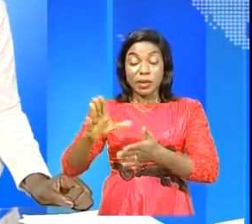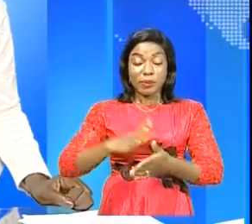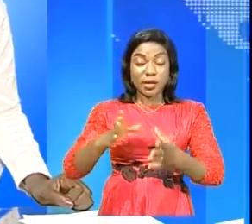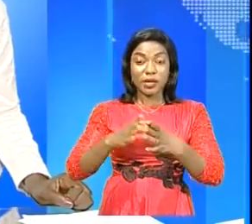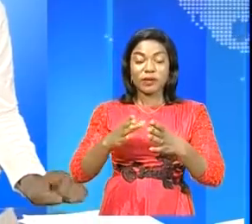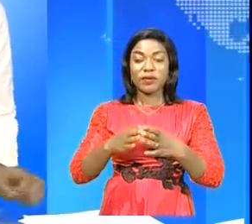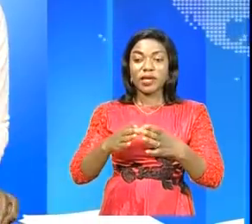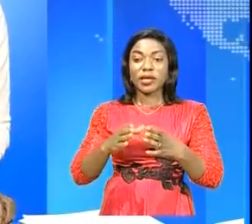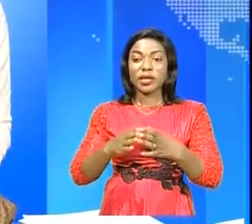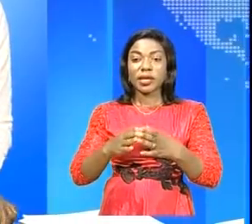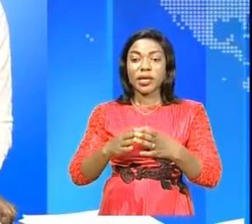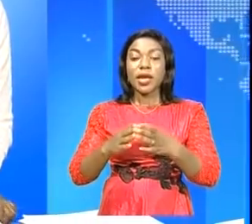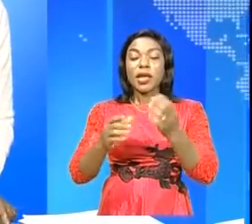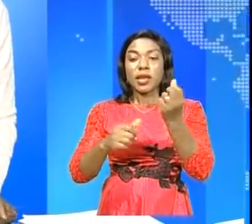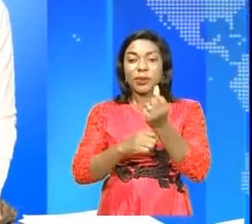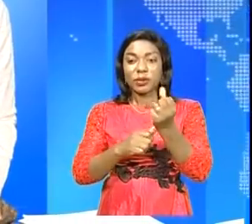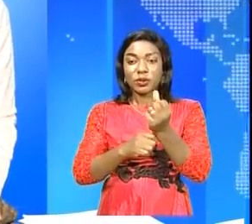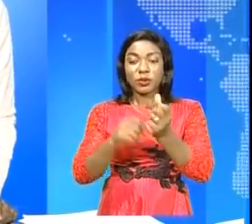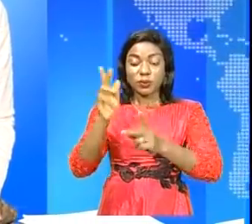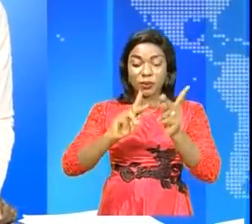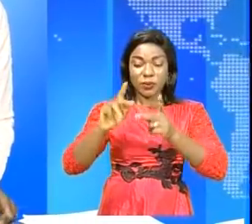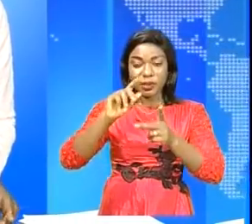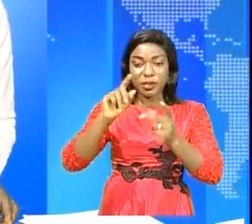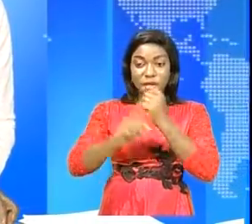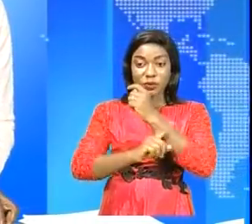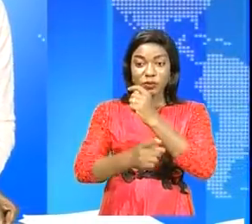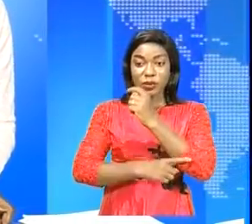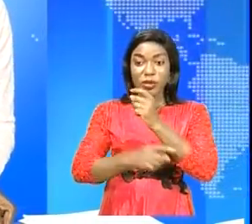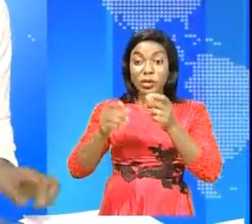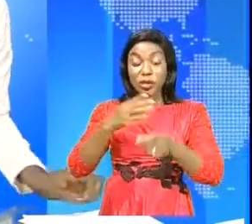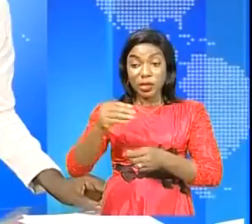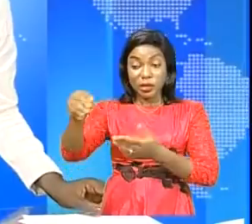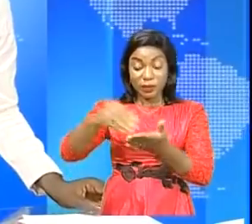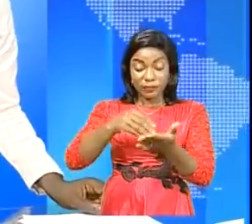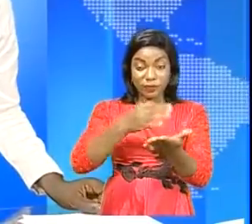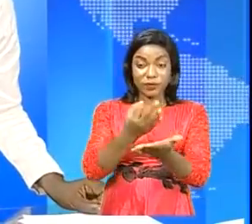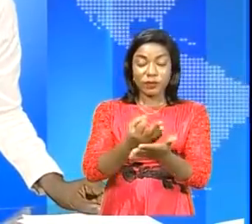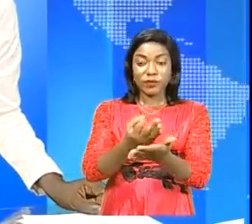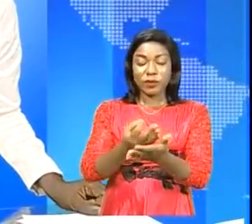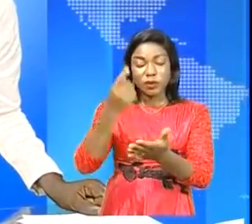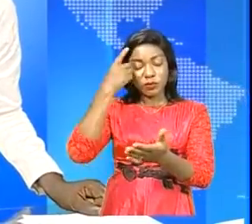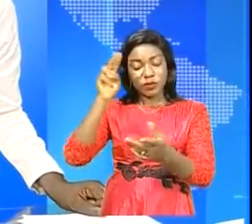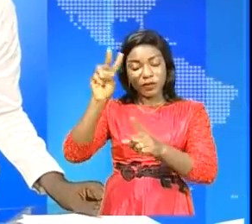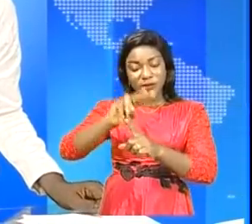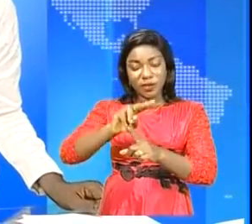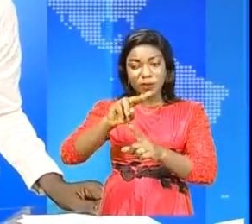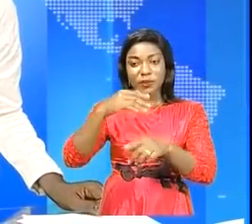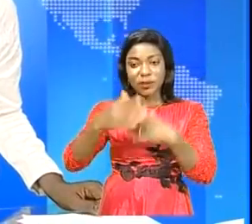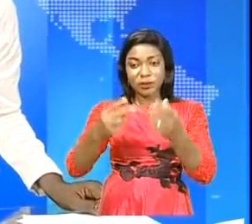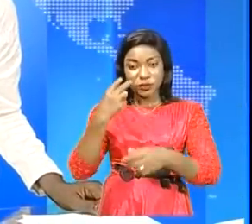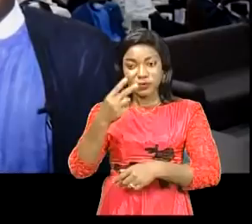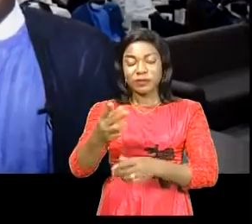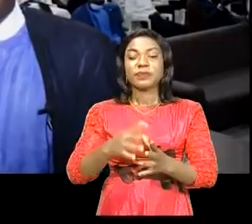'Assemblée islamique du Congo. A cette occasion, une collecte de fonds en faveur de ces victimes a été lancée.